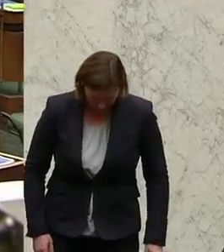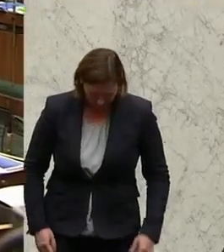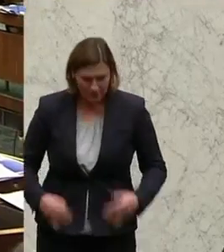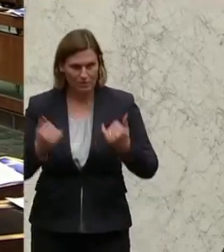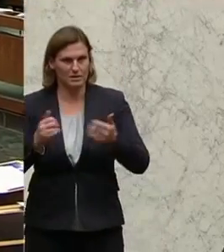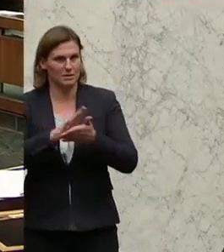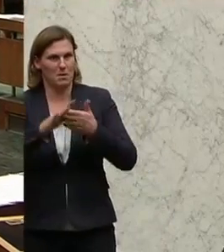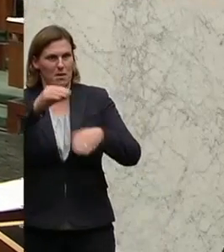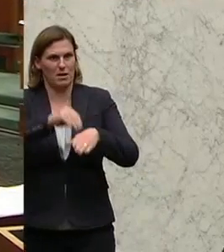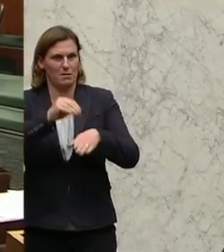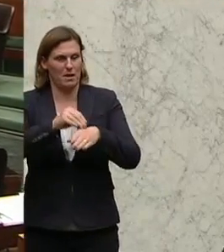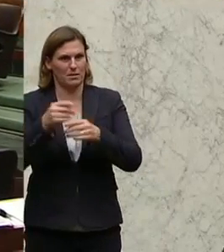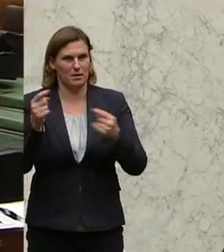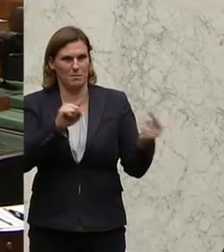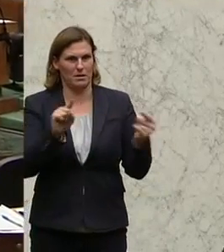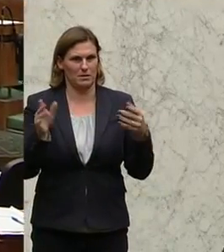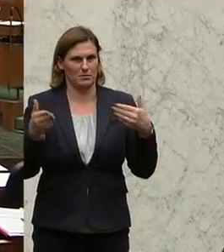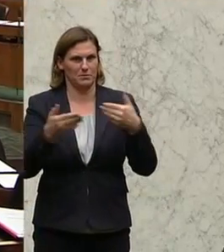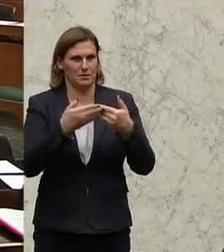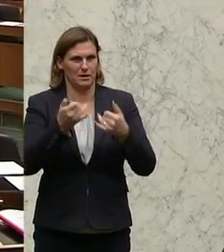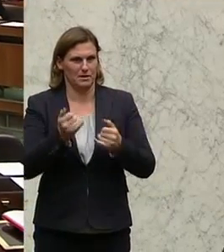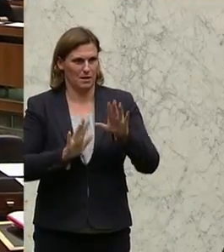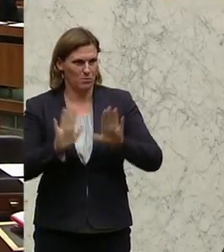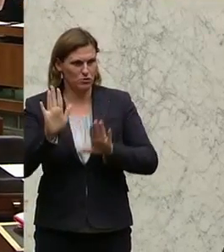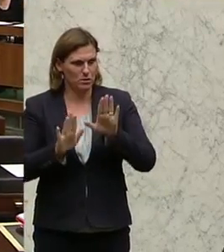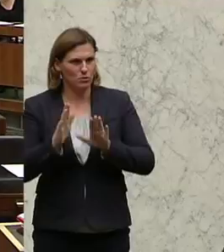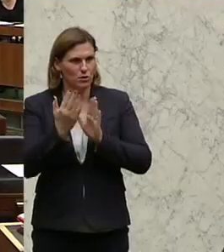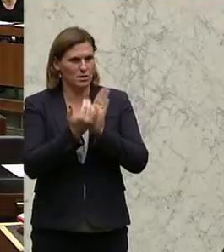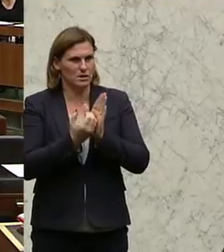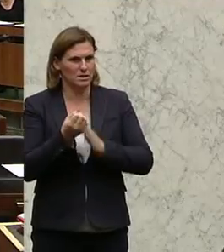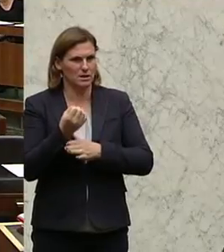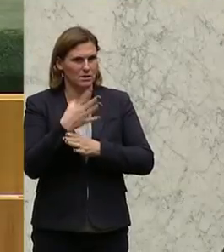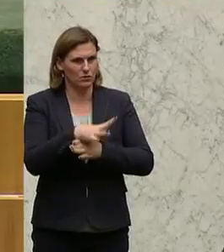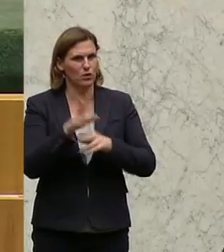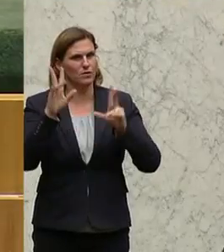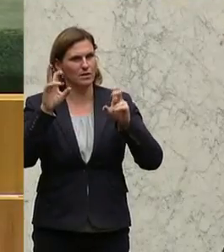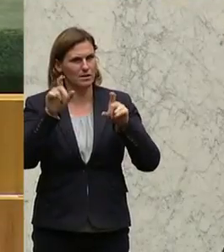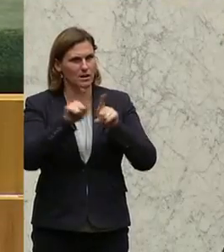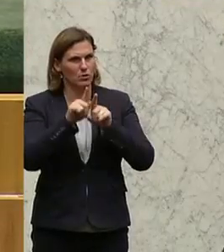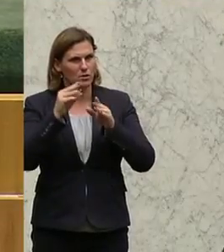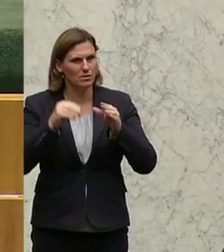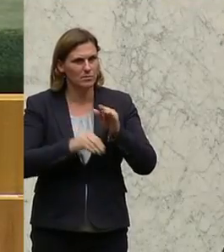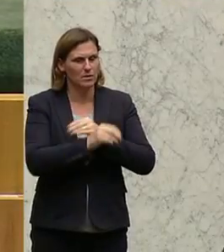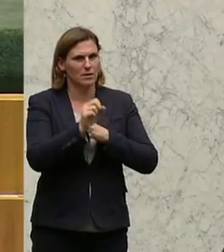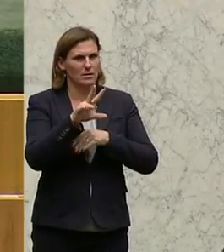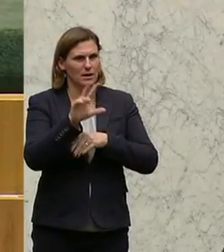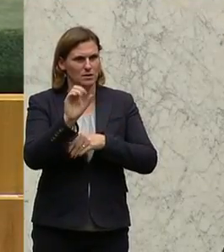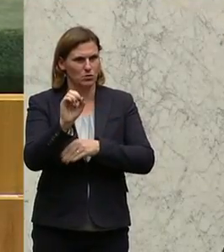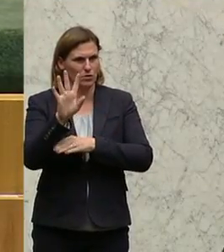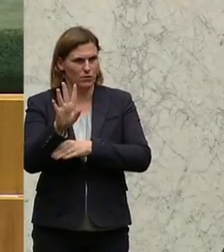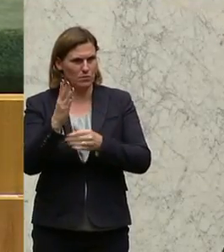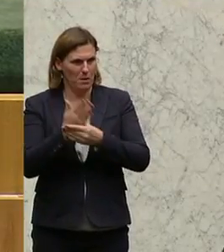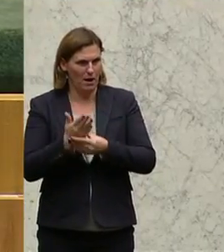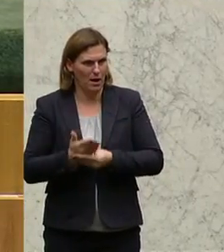Wir kommen zur Abstimmung über den Gesetzentwurf samt Titel und Eingang in 1305-Dabeilagen.